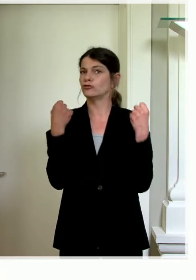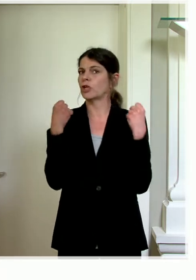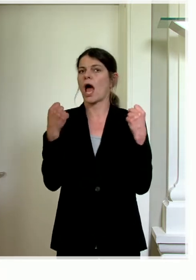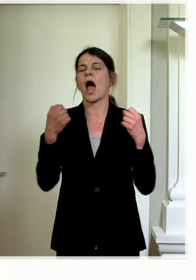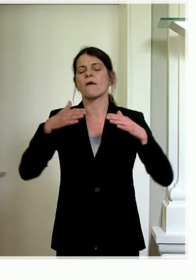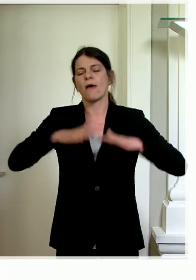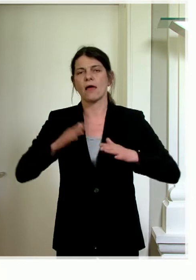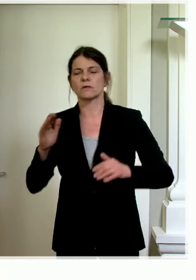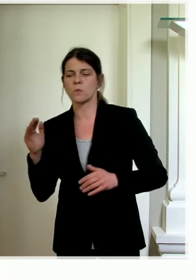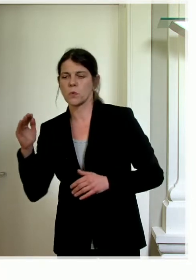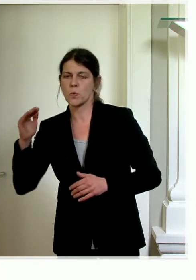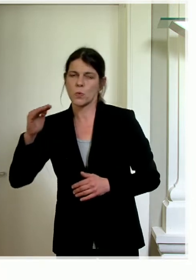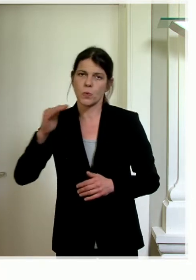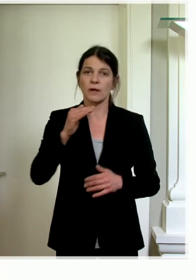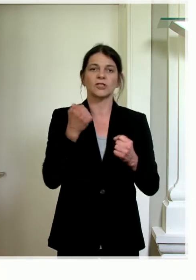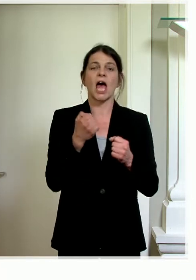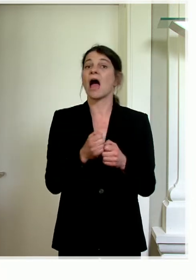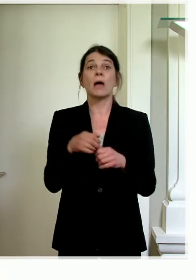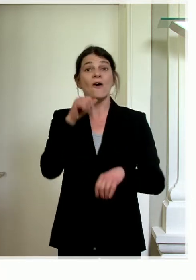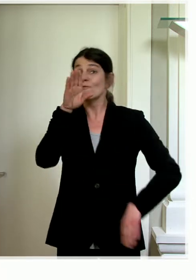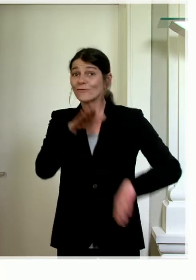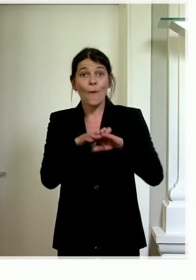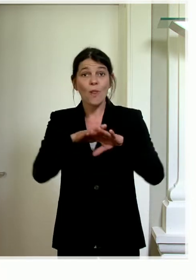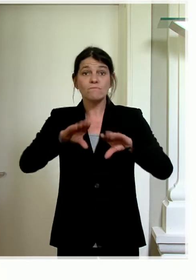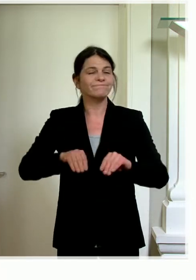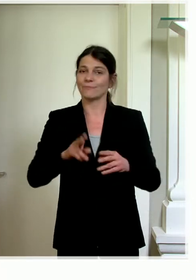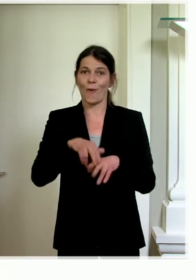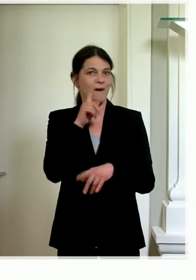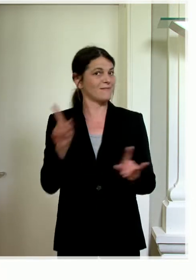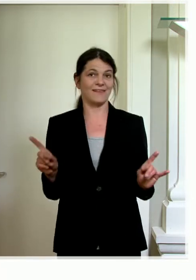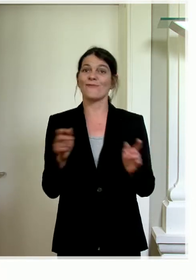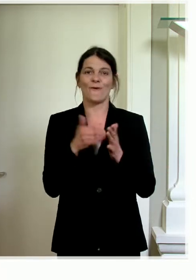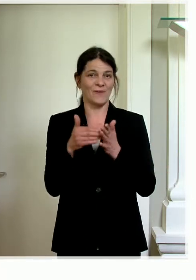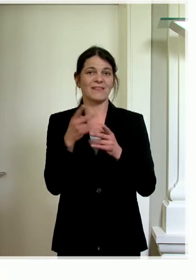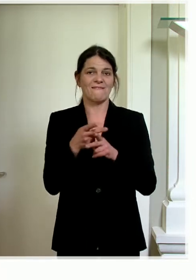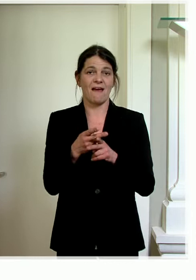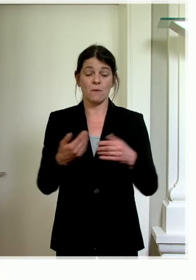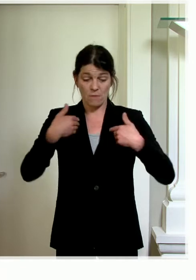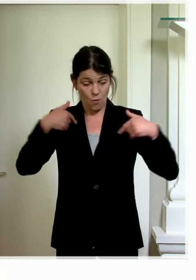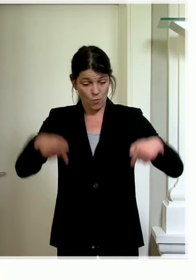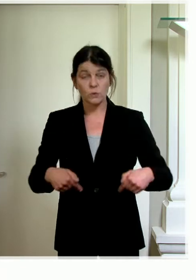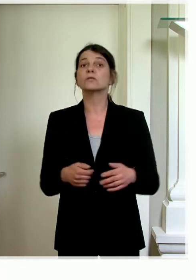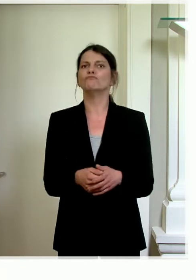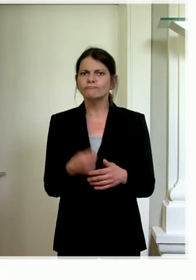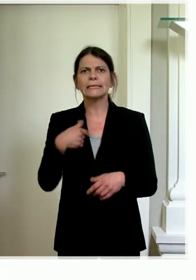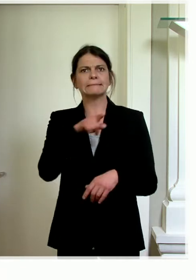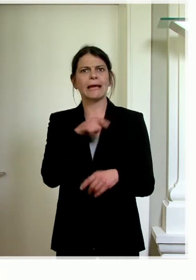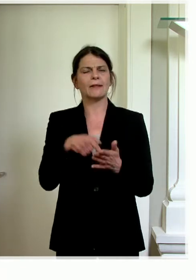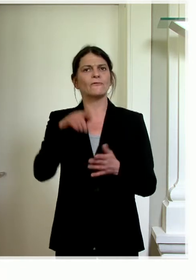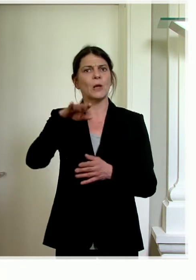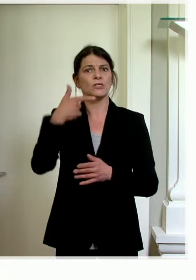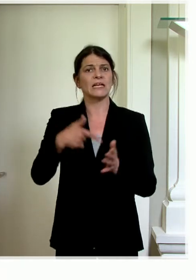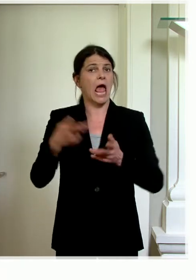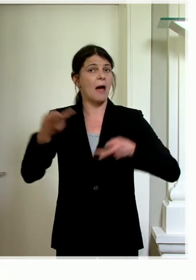verlangsamt, aber es ist nicht vollkommen zum Erliegen gekommen. Bei uns hingegen konnten wir seit dem 24.